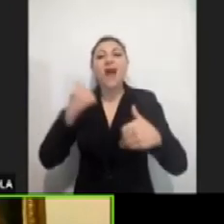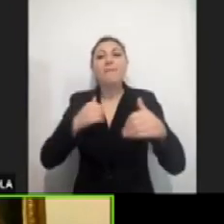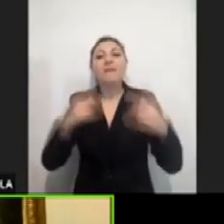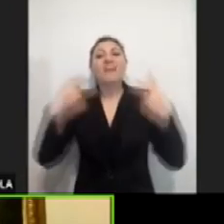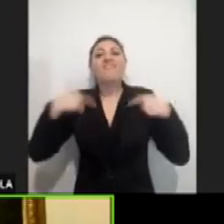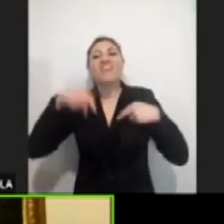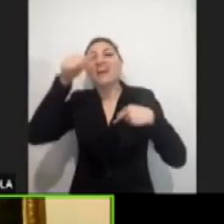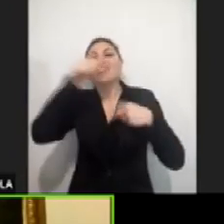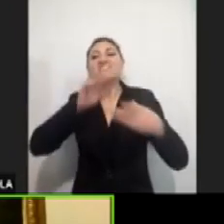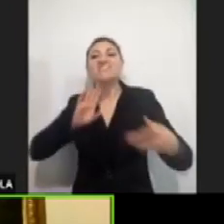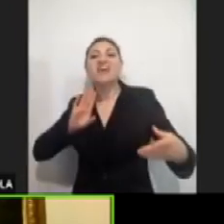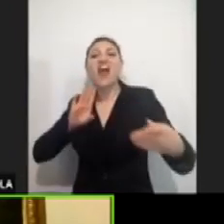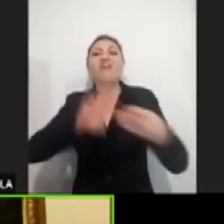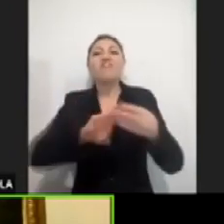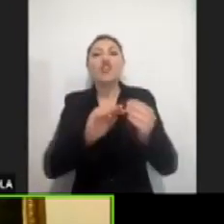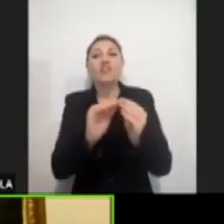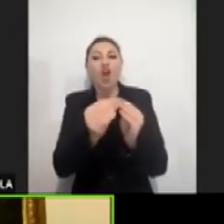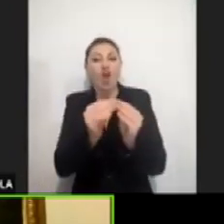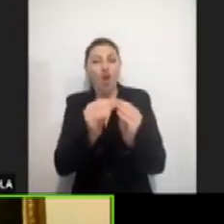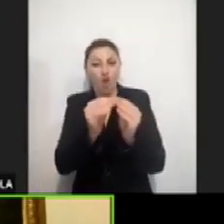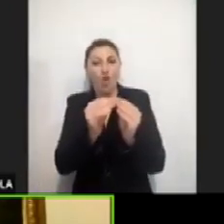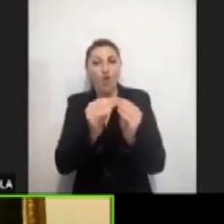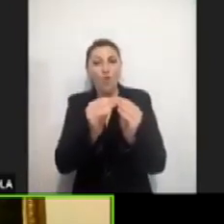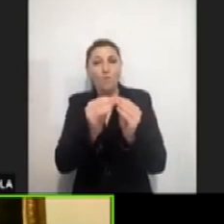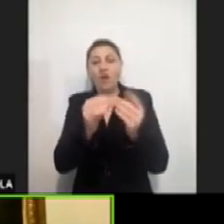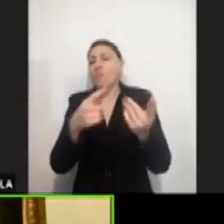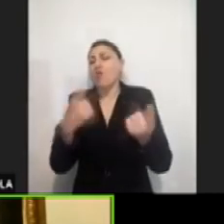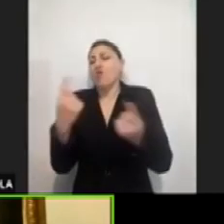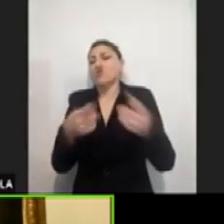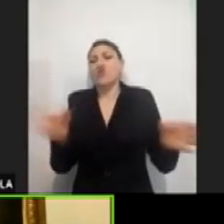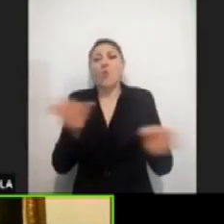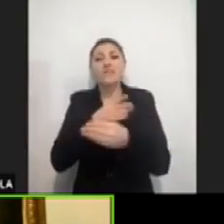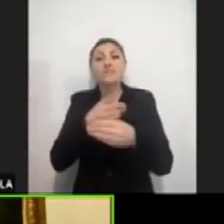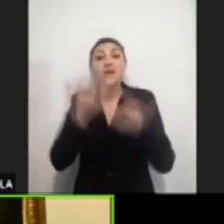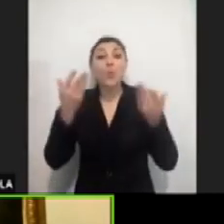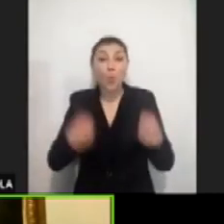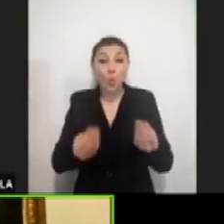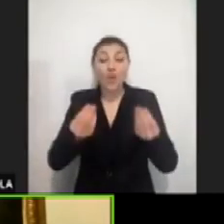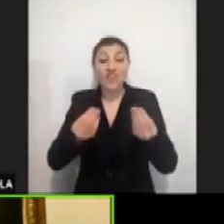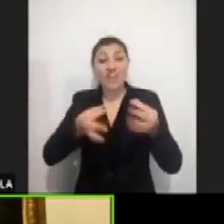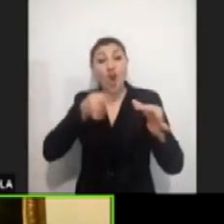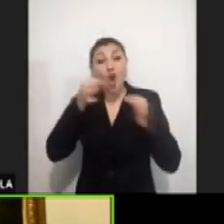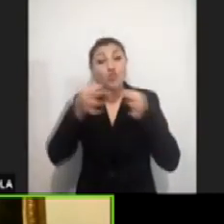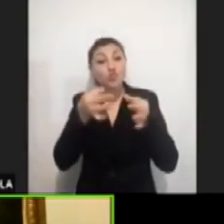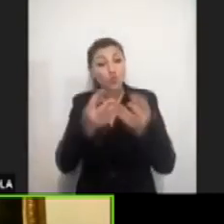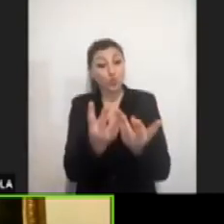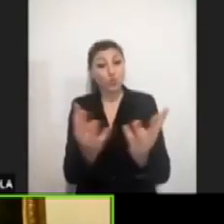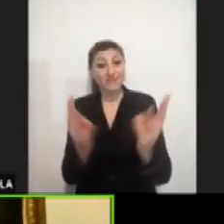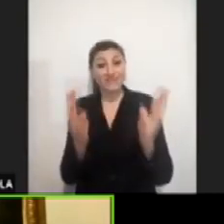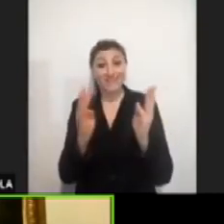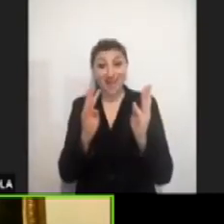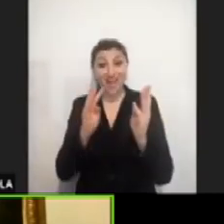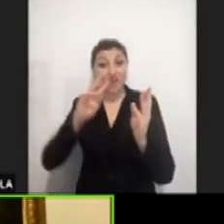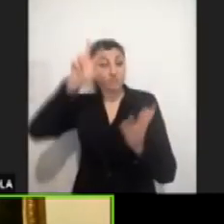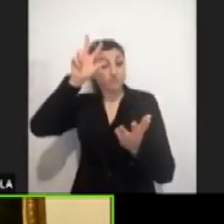condizioni. Perciò costituiremo questo, Don Mauro sarà il regista, il